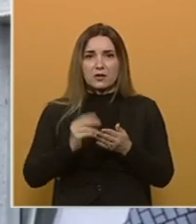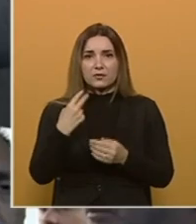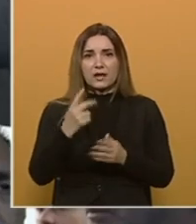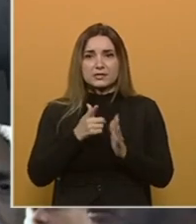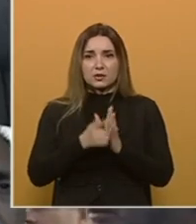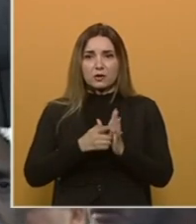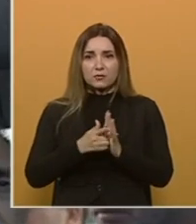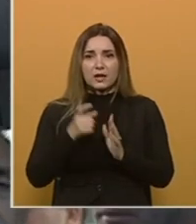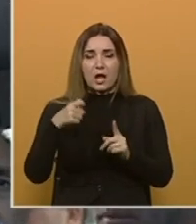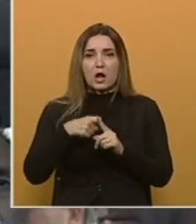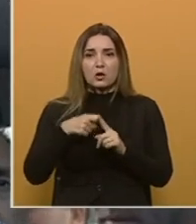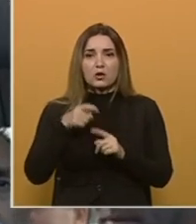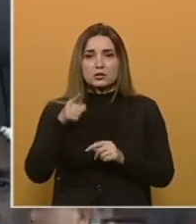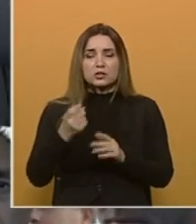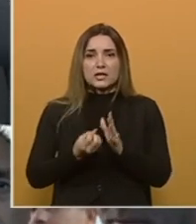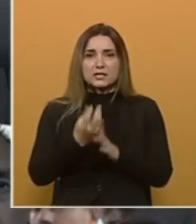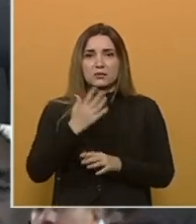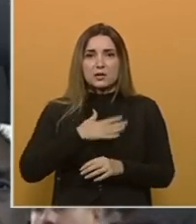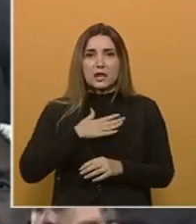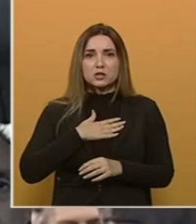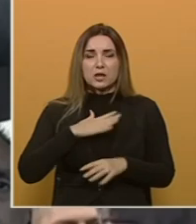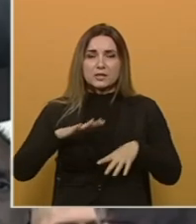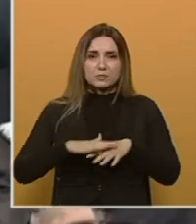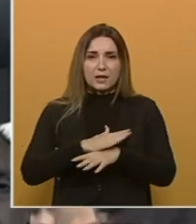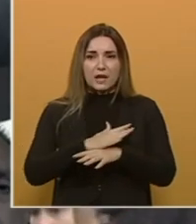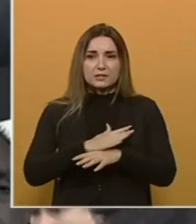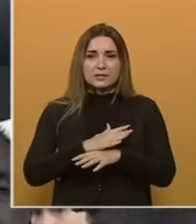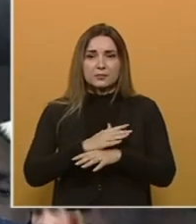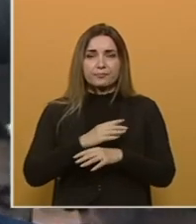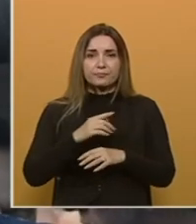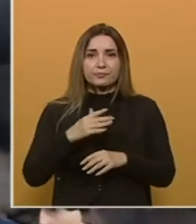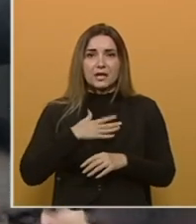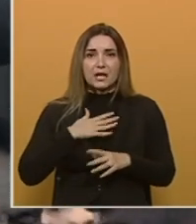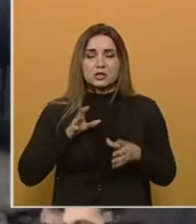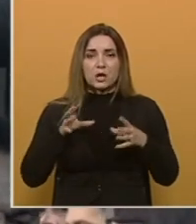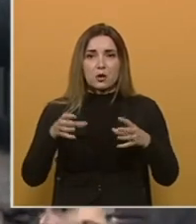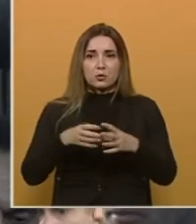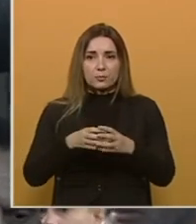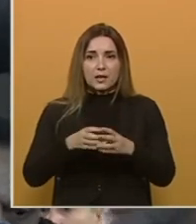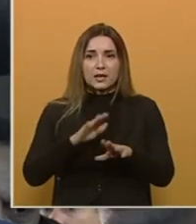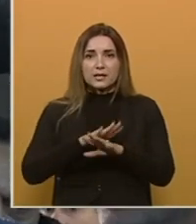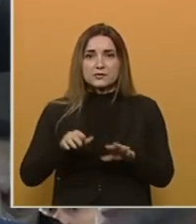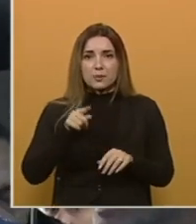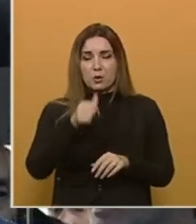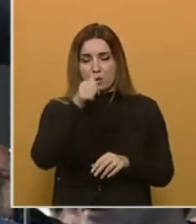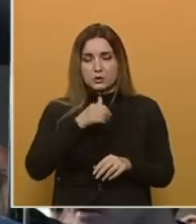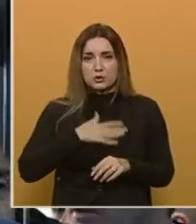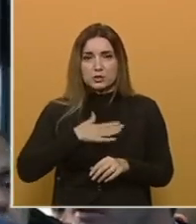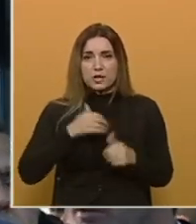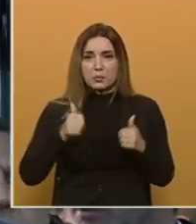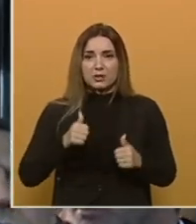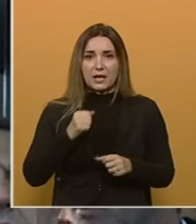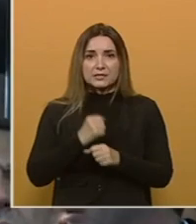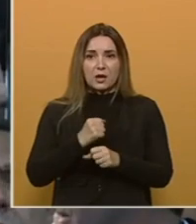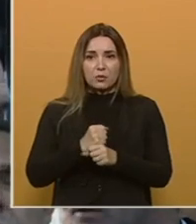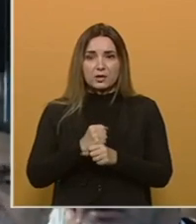vijeka. Kočić je neistretni izvor naše ispiracije, neistretni izvor našeg okupljanja. Sve onome što želimo danas da